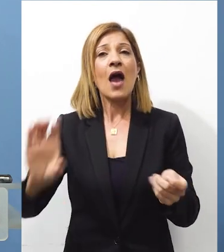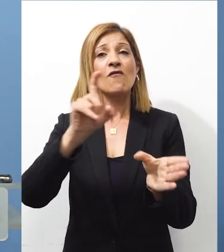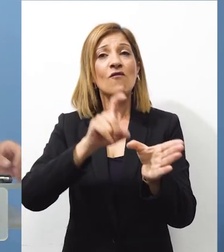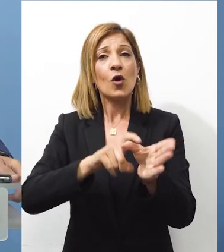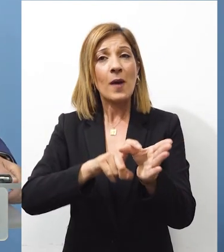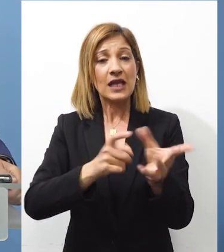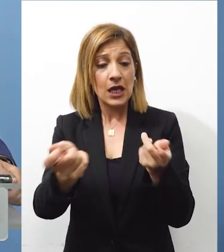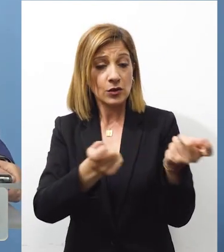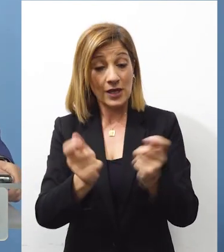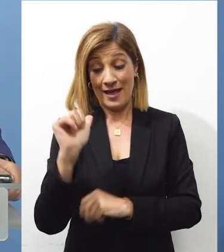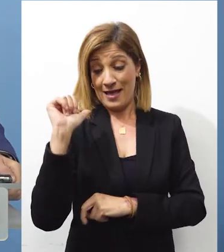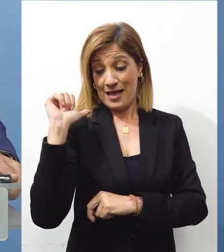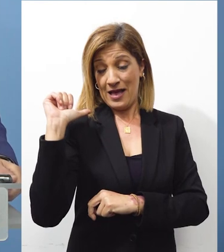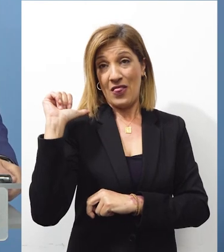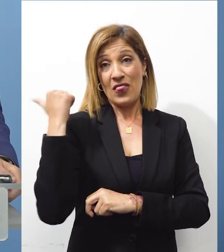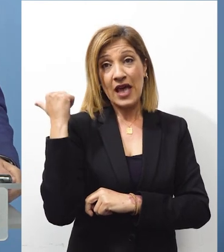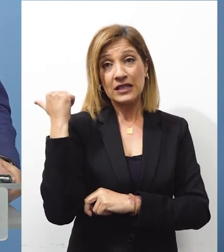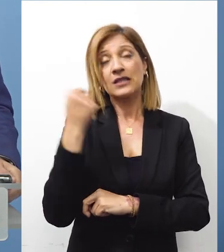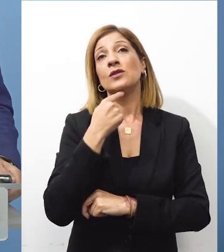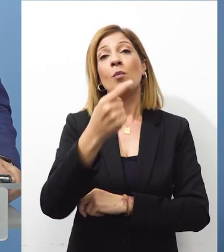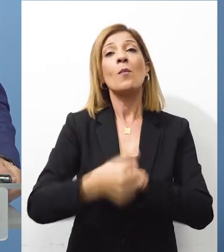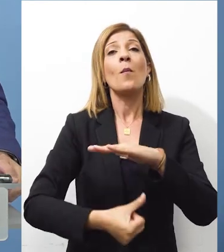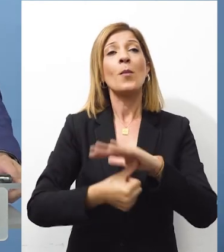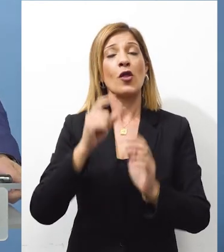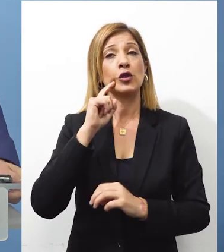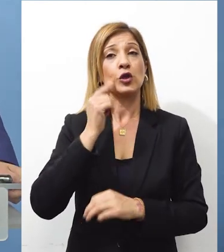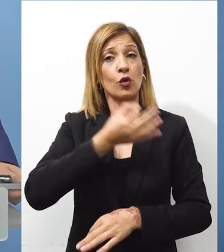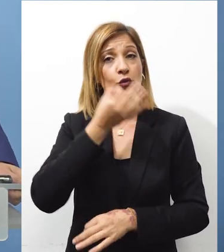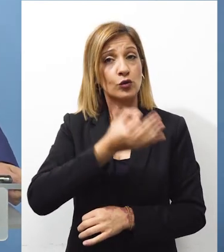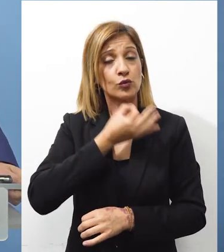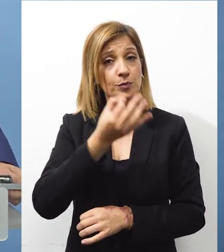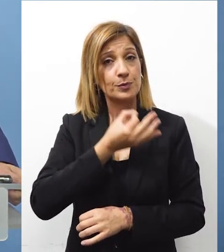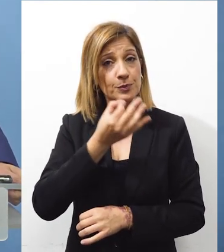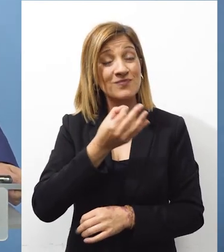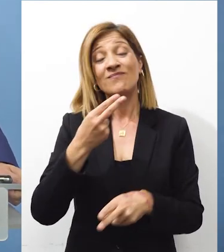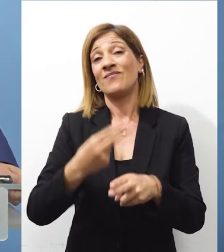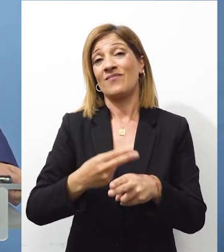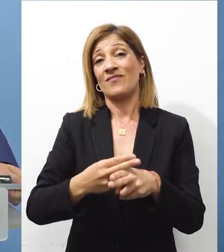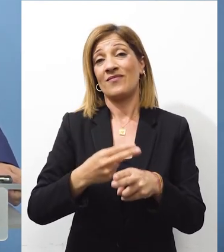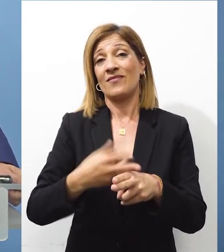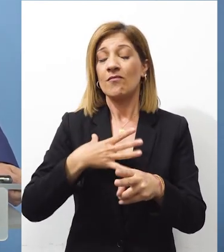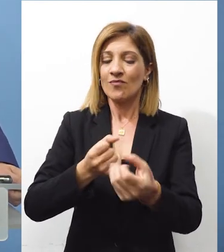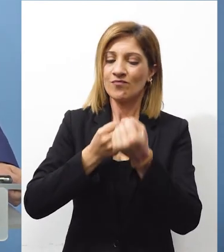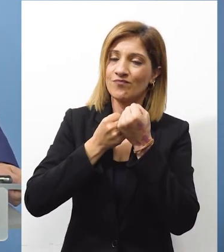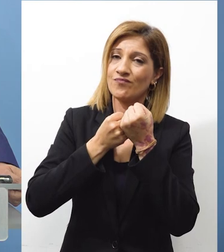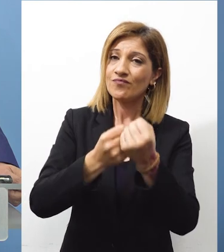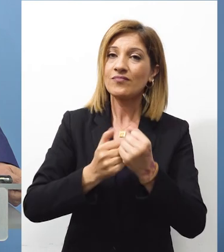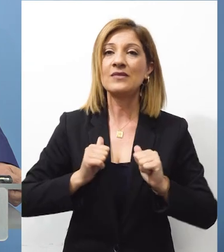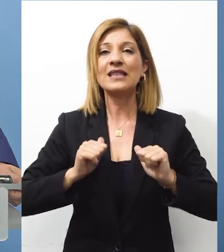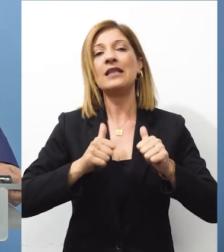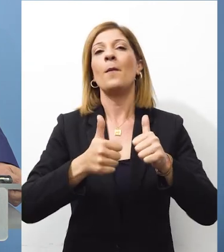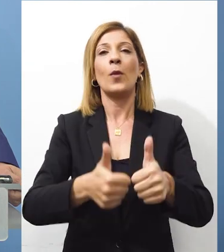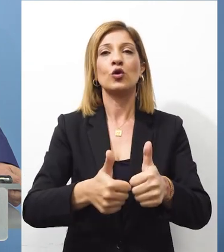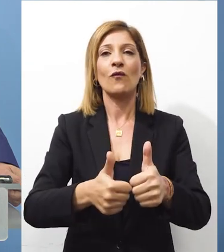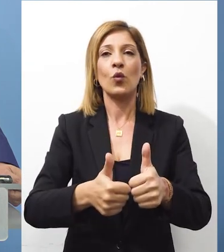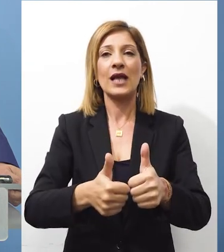Αυτό που και χθες έχει καταστήσει σαφές ο Πρόεδρος της Δημοκρατίας είναι την προώθηση, την περαιτέρω προώθηση της πρωτοβουλίας μας